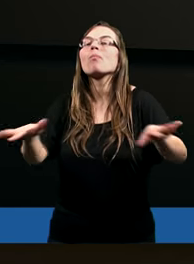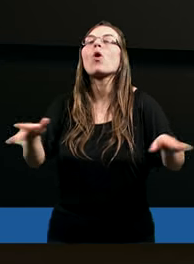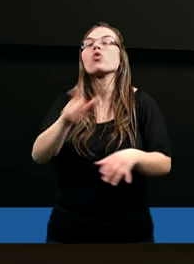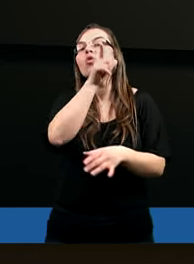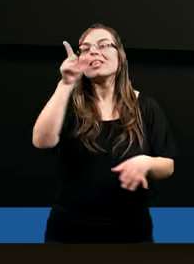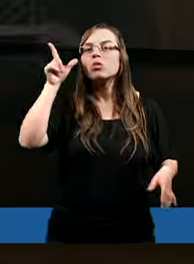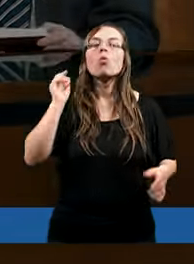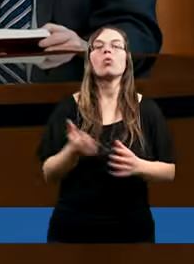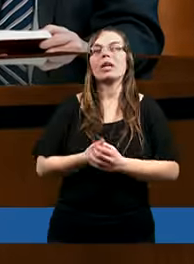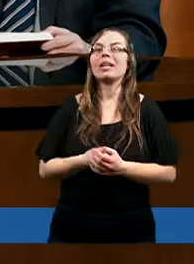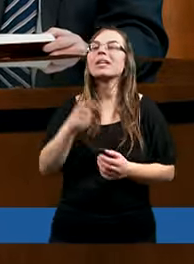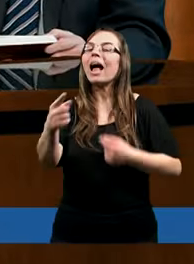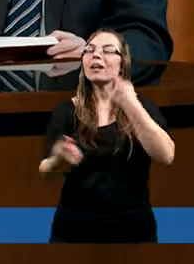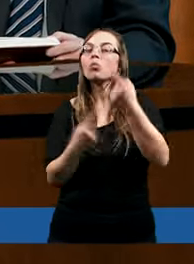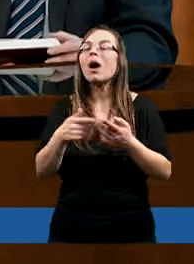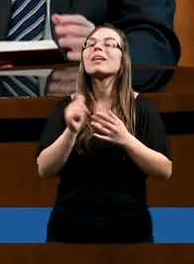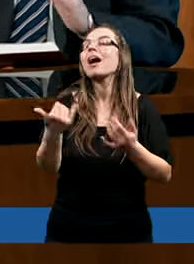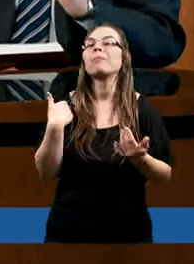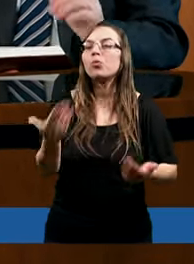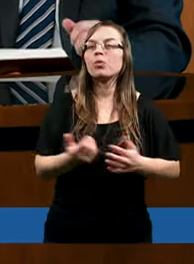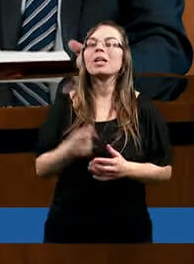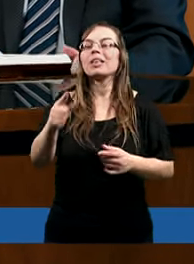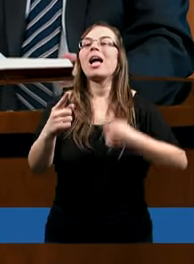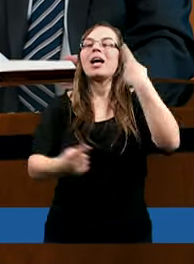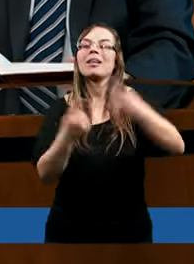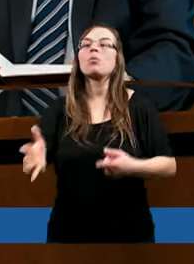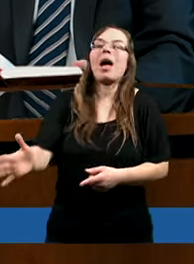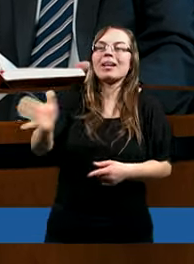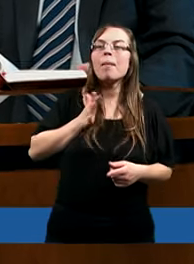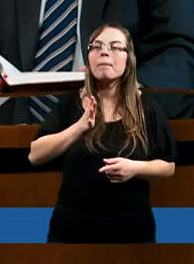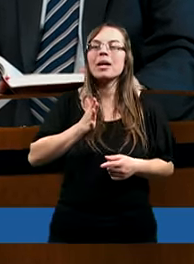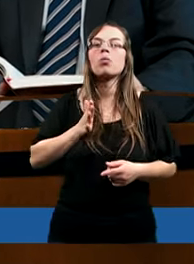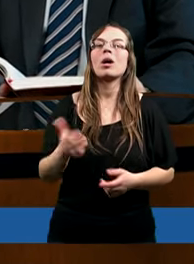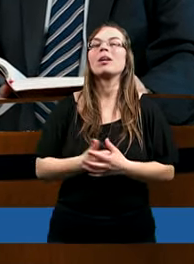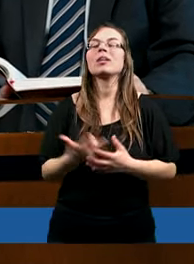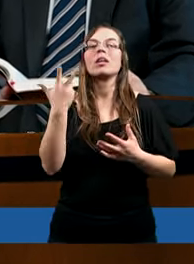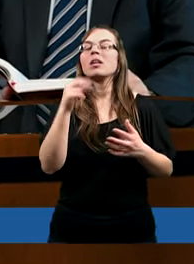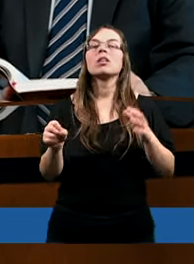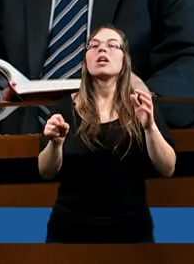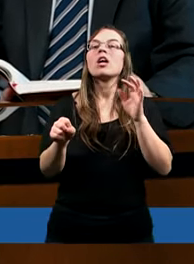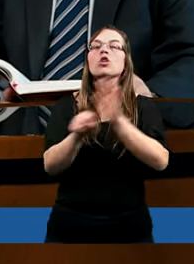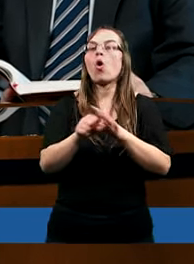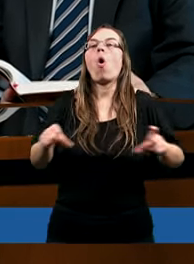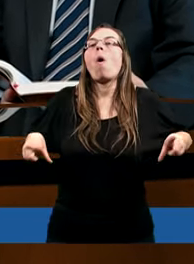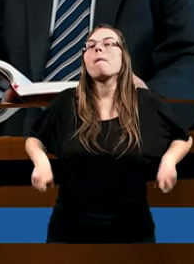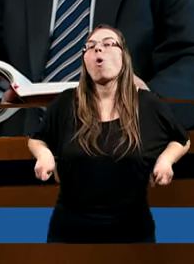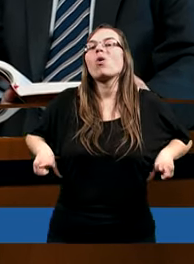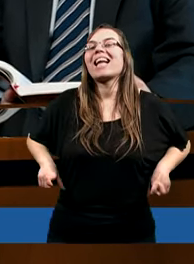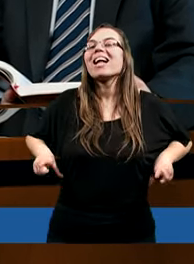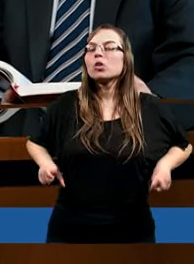wówczas i apostoła Piotra. Sytuacja była nie do pozazdroszczenia,